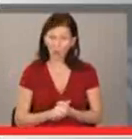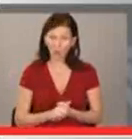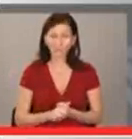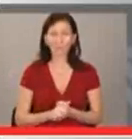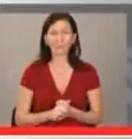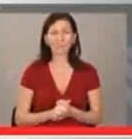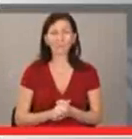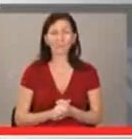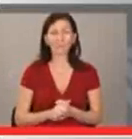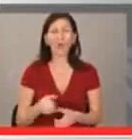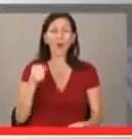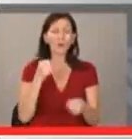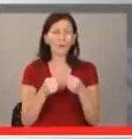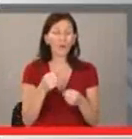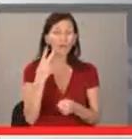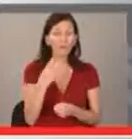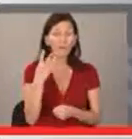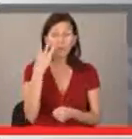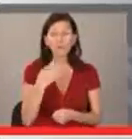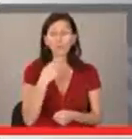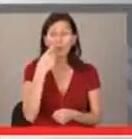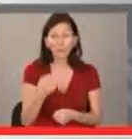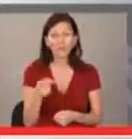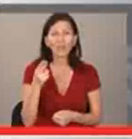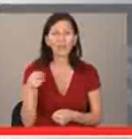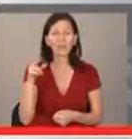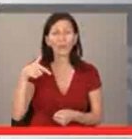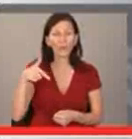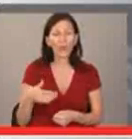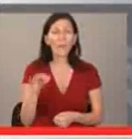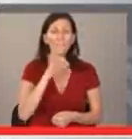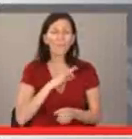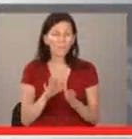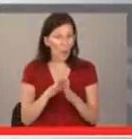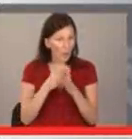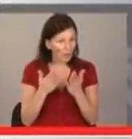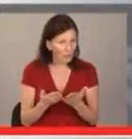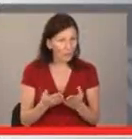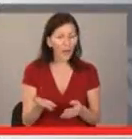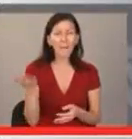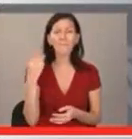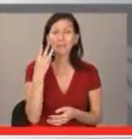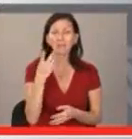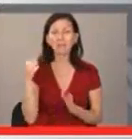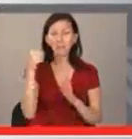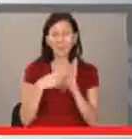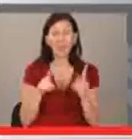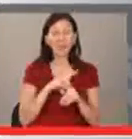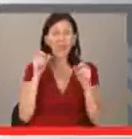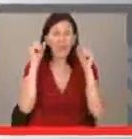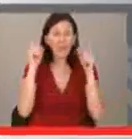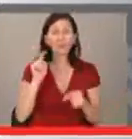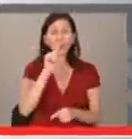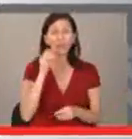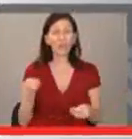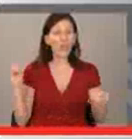малък процент от реално движещите се. Шофьорът, 23-годишният Даниил Георгиев, е получил книжка само преди 3 месеца. Не е ясно